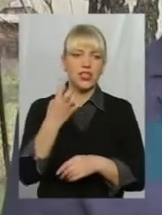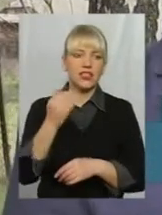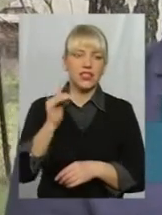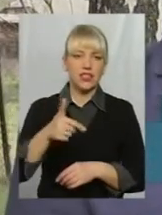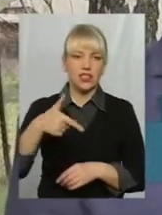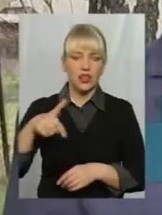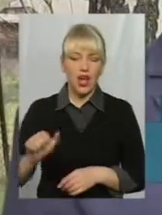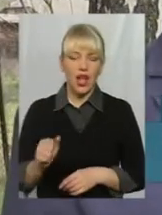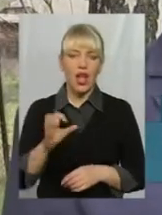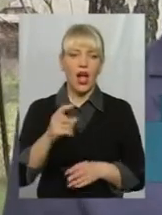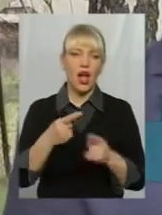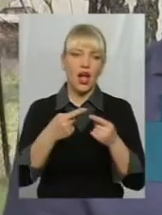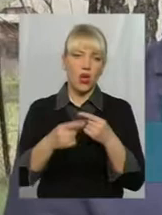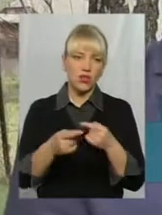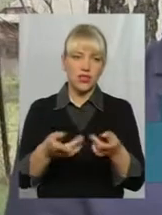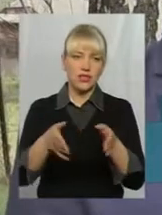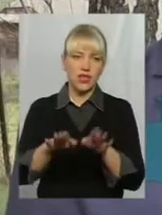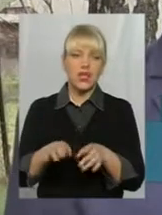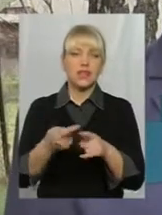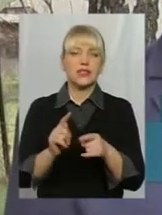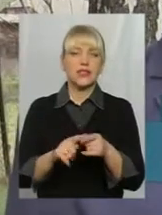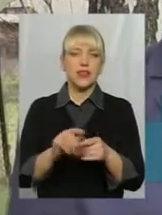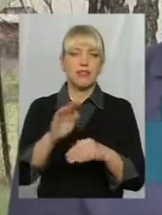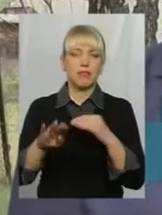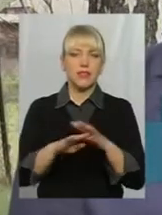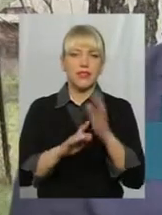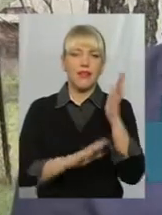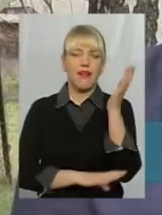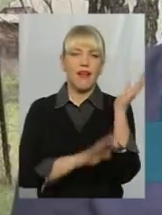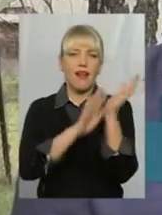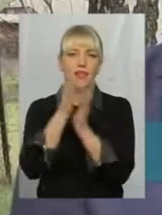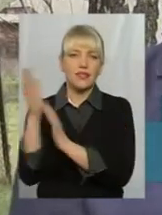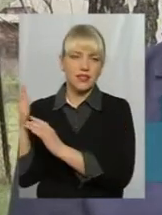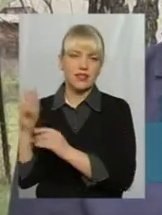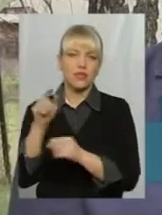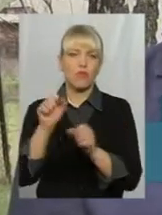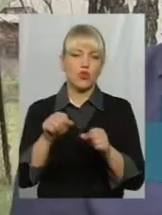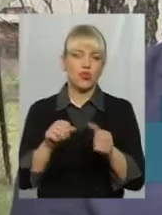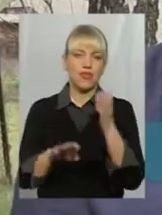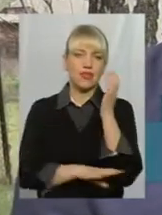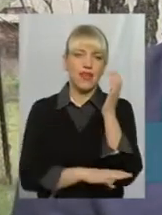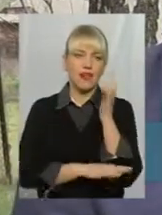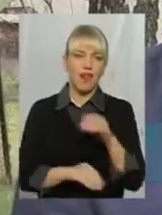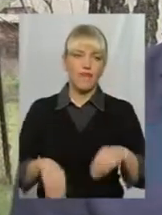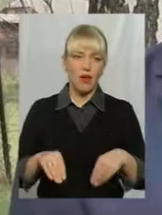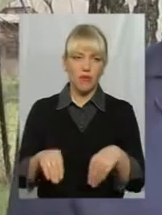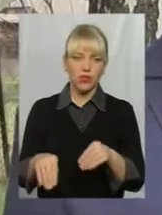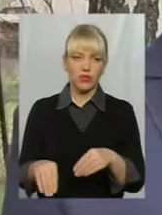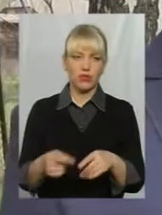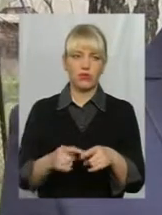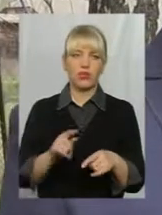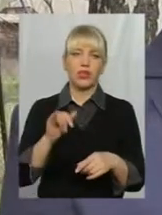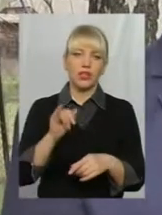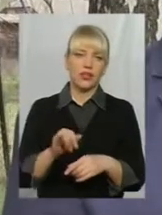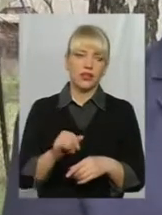а остальне – це під лісництво, там можна і дерева посадити, залуження, там